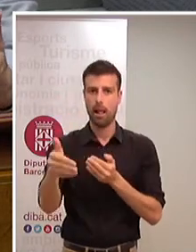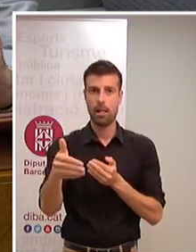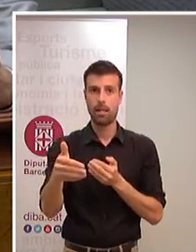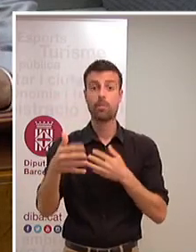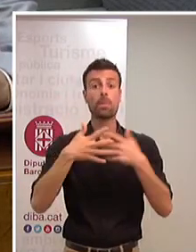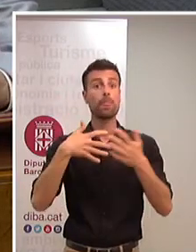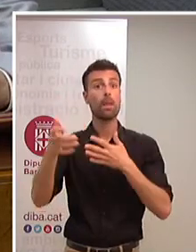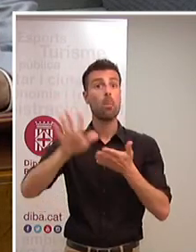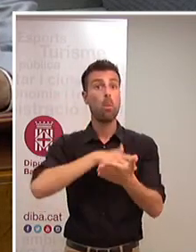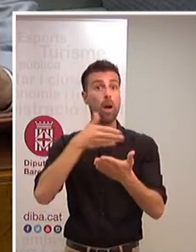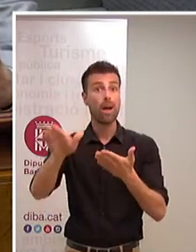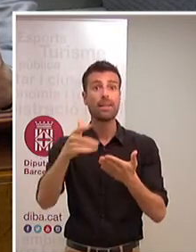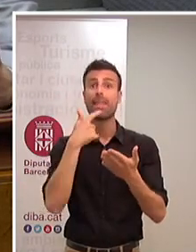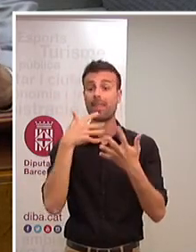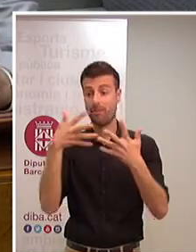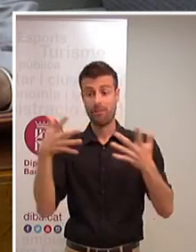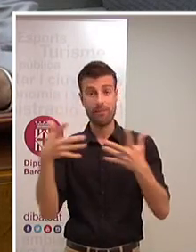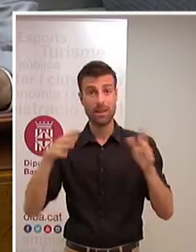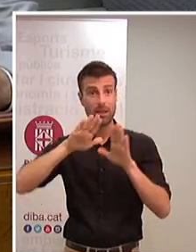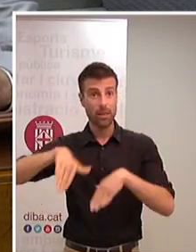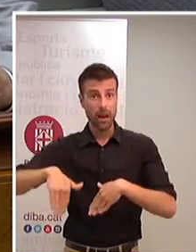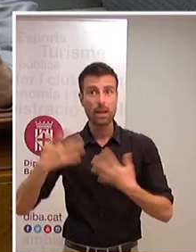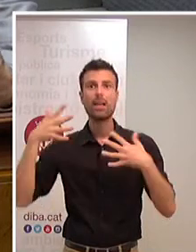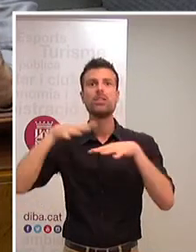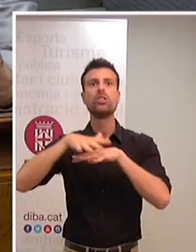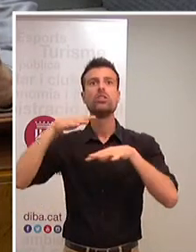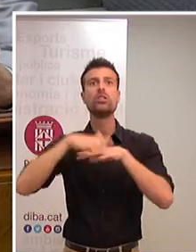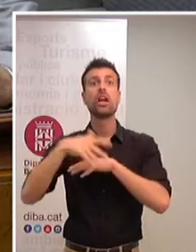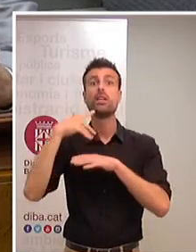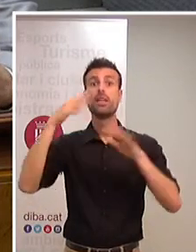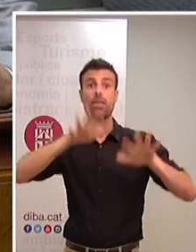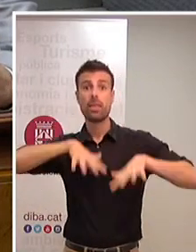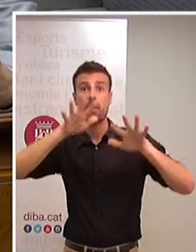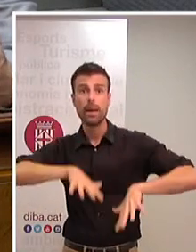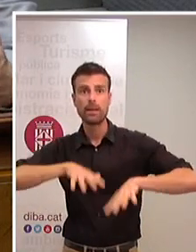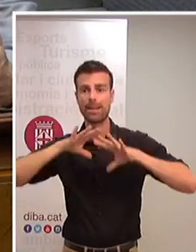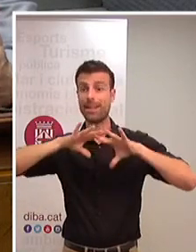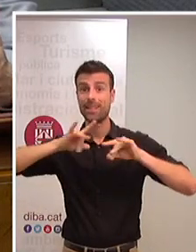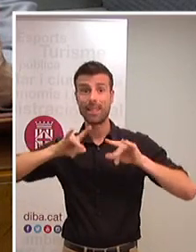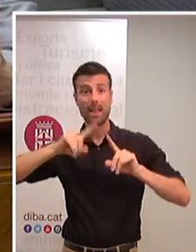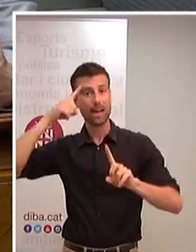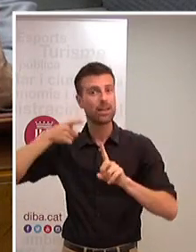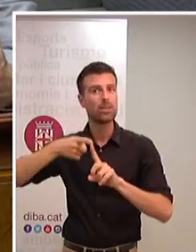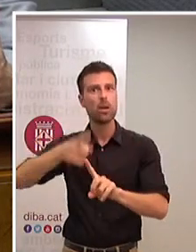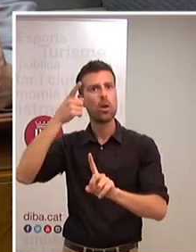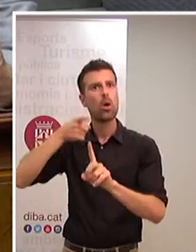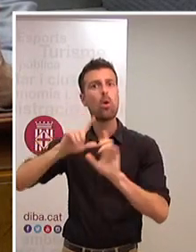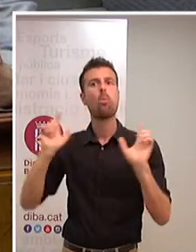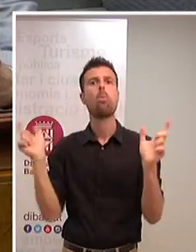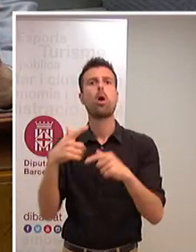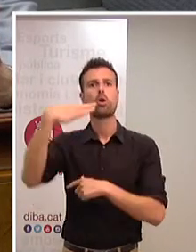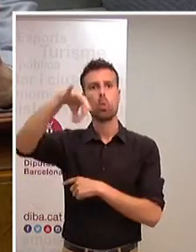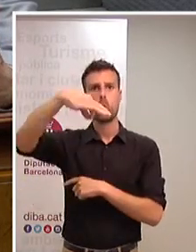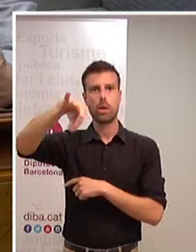Pol acaba aquest mateix vers dient xarxa del vent, la tarda sotmetrà l'infinit a la mesura d'un sol mot. Som,